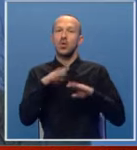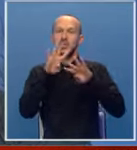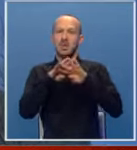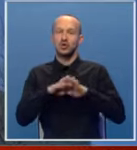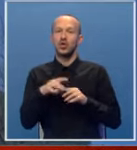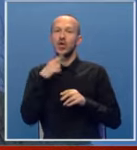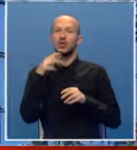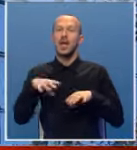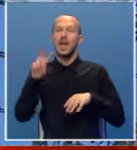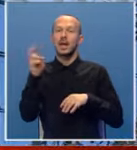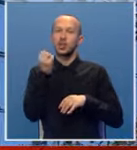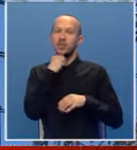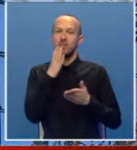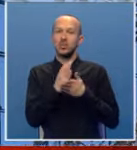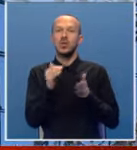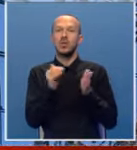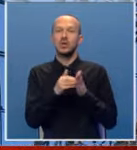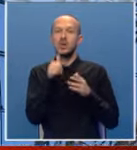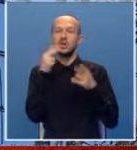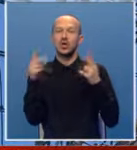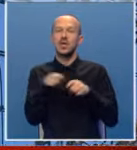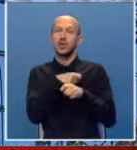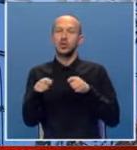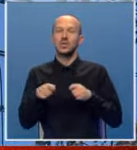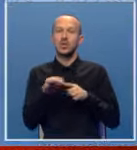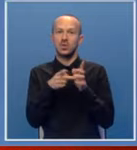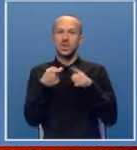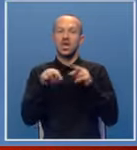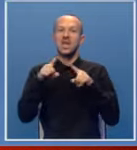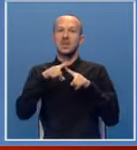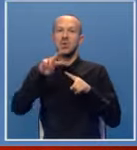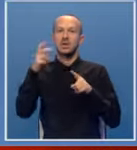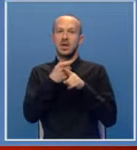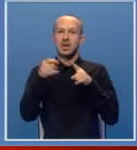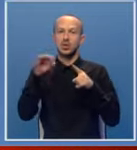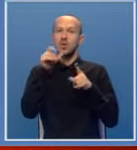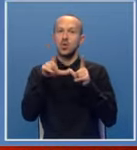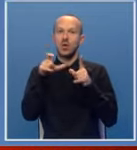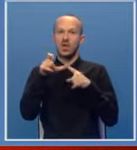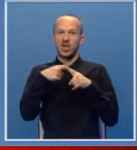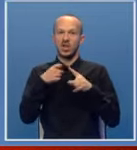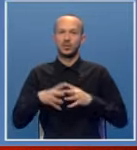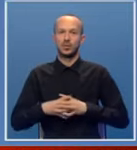mreže, kažu iz elektroprivrede, bit će potrebna značajnija rekonstrukcija rudnika i termoelektrana Gatsko i Ugljevik.